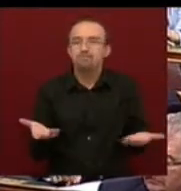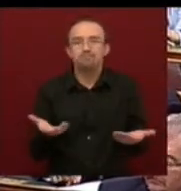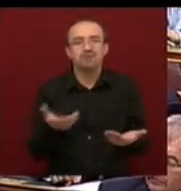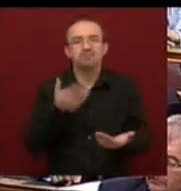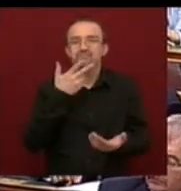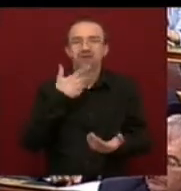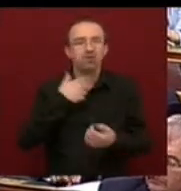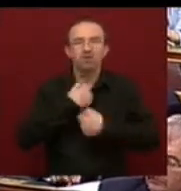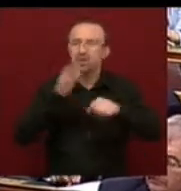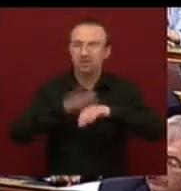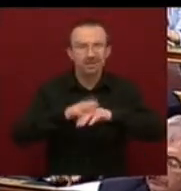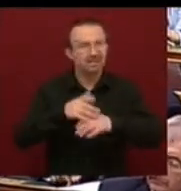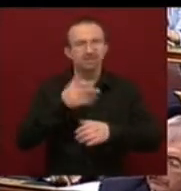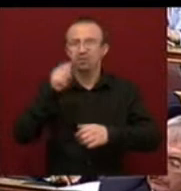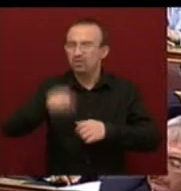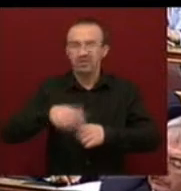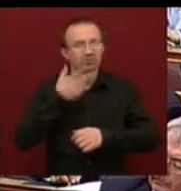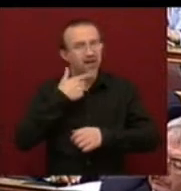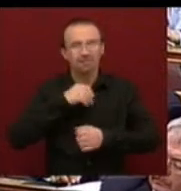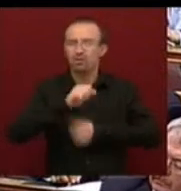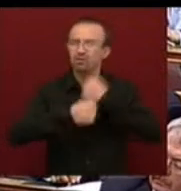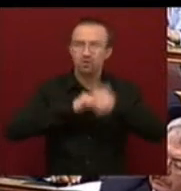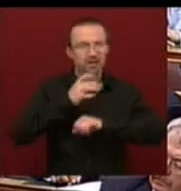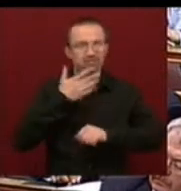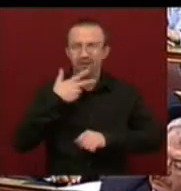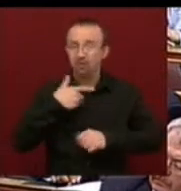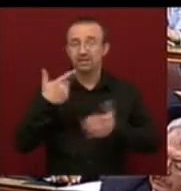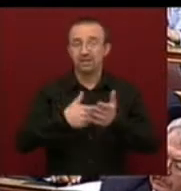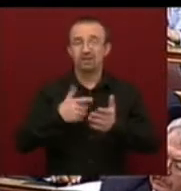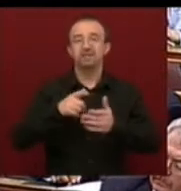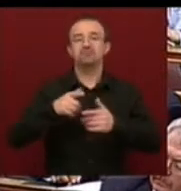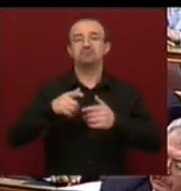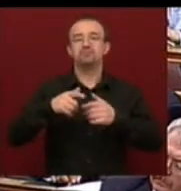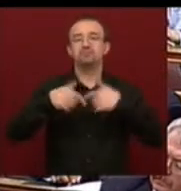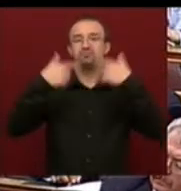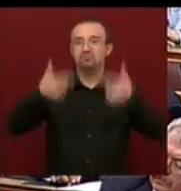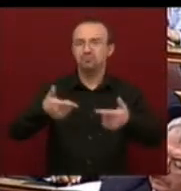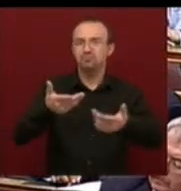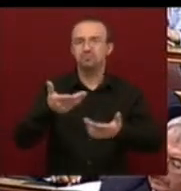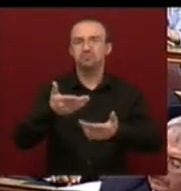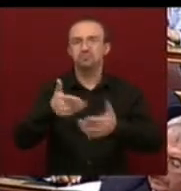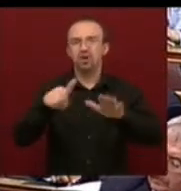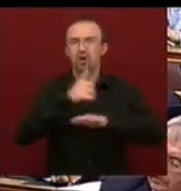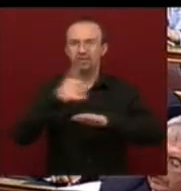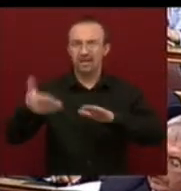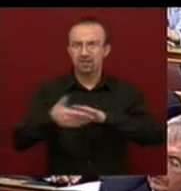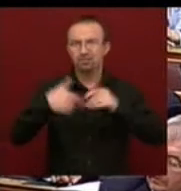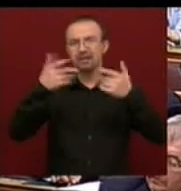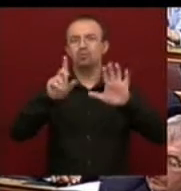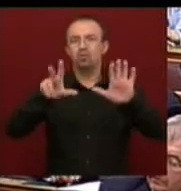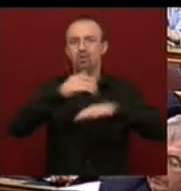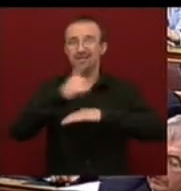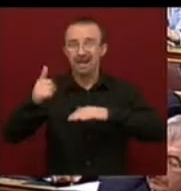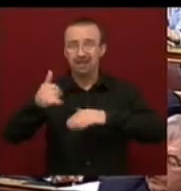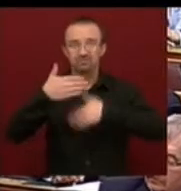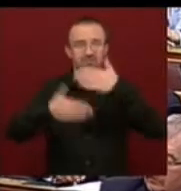szabadkeze, semmilyen módon nem volt mozgástere. 2002 után, akkor még csak hat év alatt, később már nyolc év alatt,